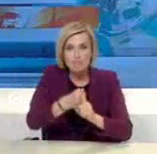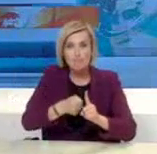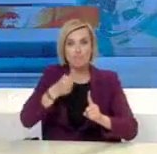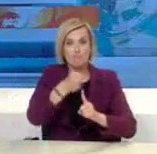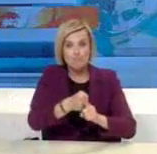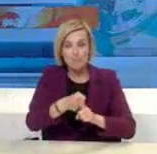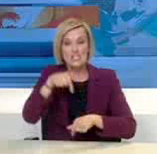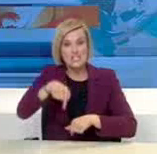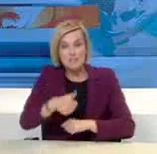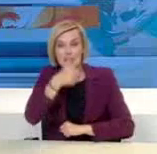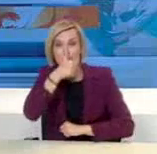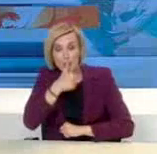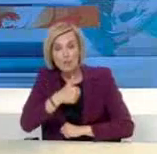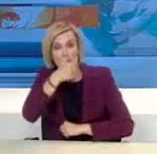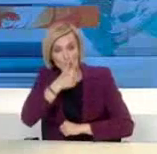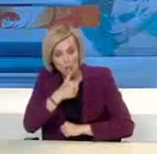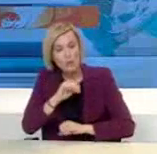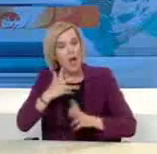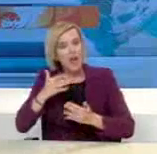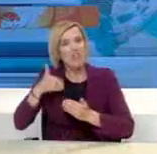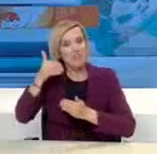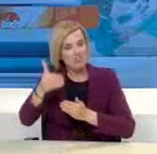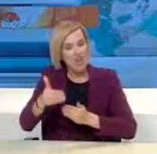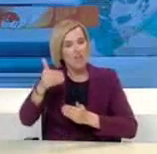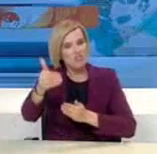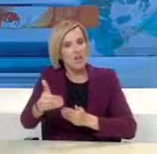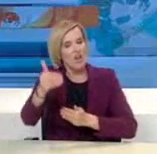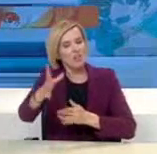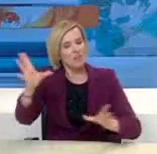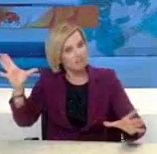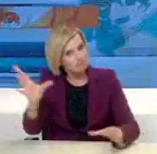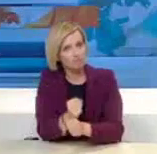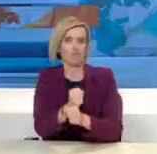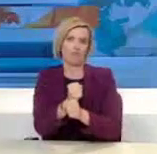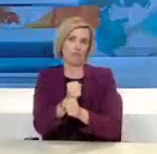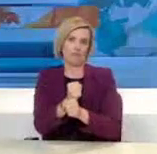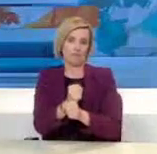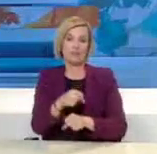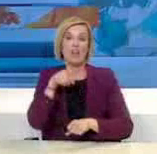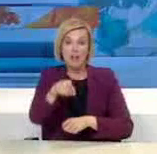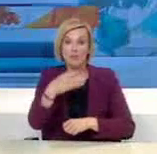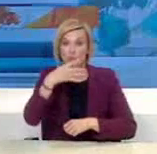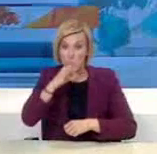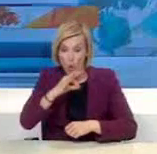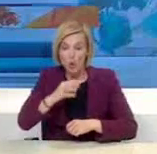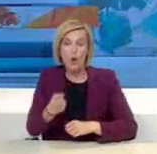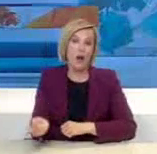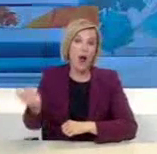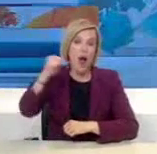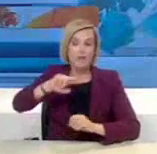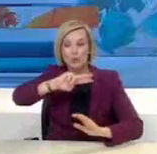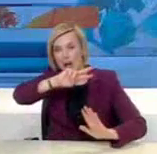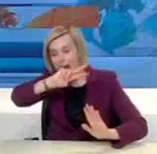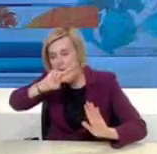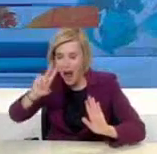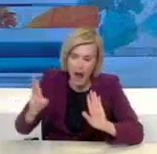αύριο να βρούμε αυτά που τώρα στερούμαστε. Και έτσι, οι μετακινήσεις, όπως ανέφερε και ο κ. Χαρδαλιάς, διότι επόμενο διάστημα θα πραγματοποιούνται μόνο για την